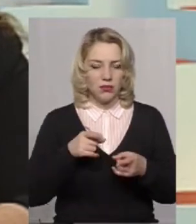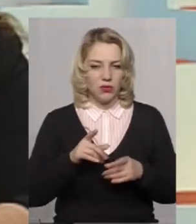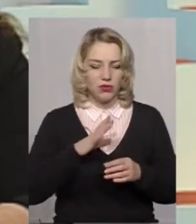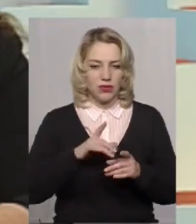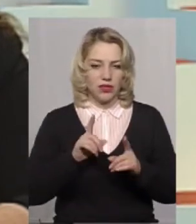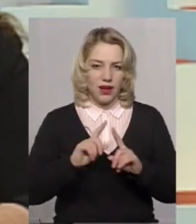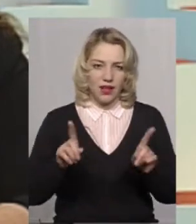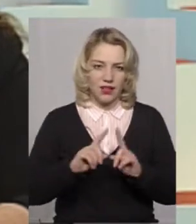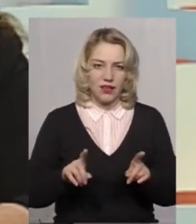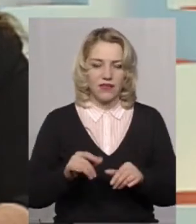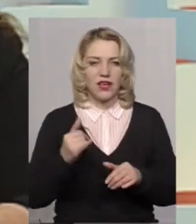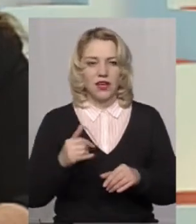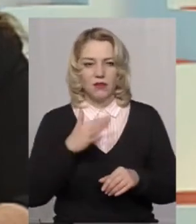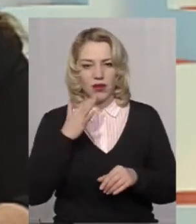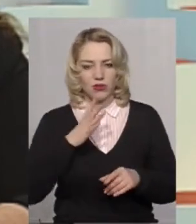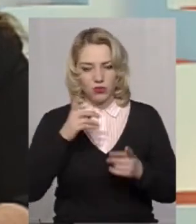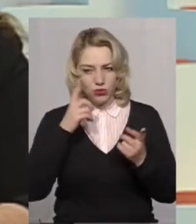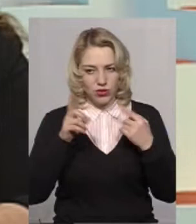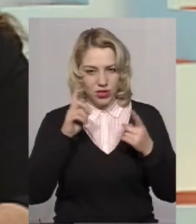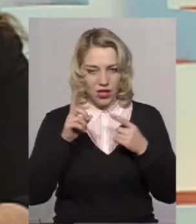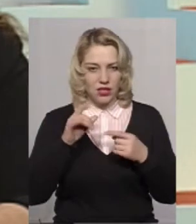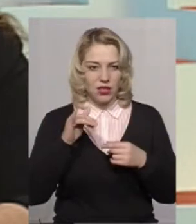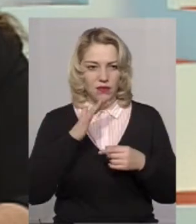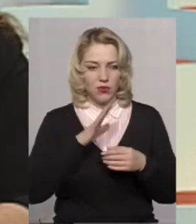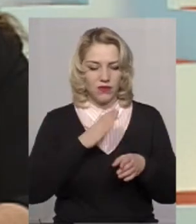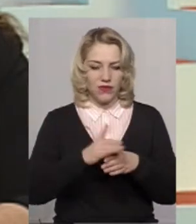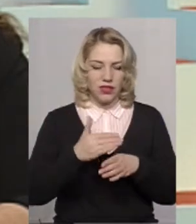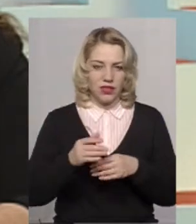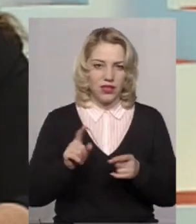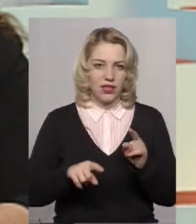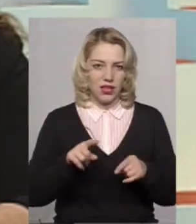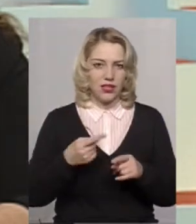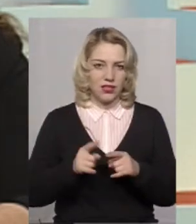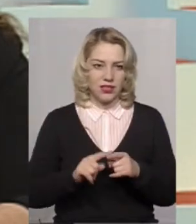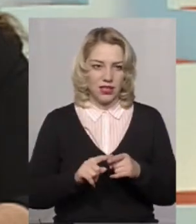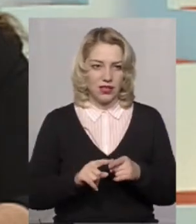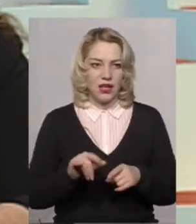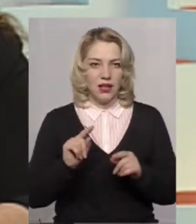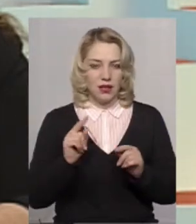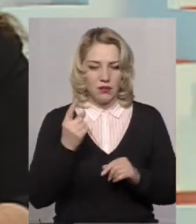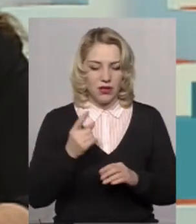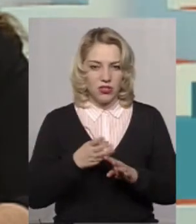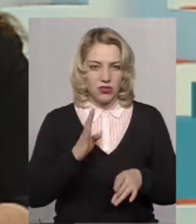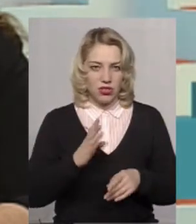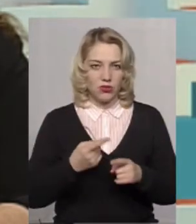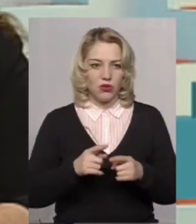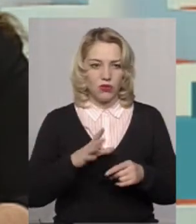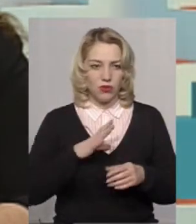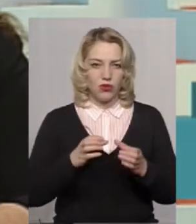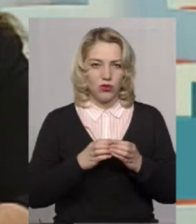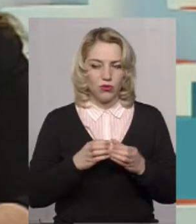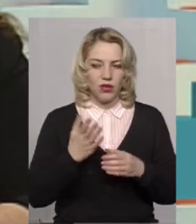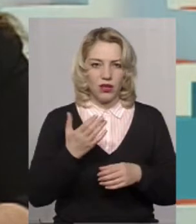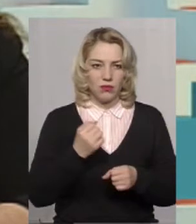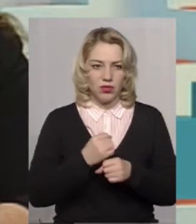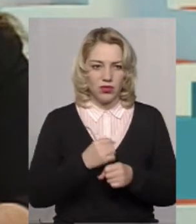креативні, було багато ідей, виділюю лише деякі з них. Перш за все, група, яка працювала на